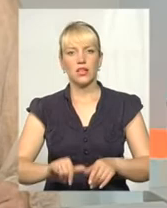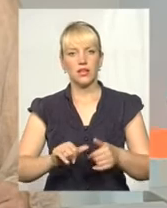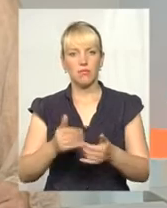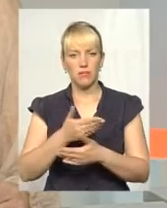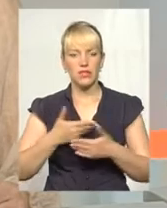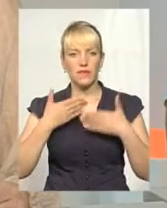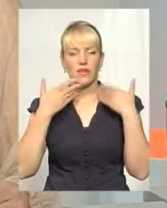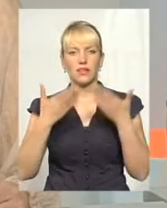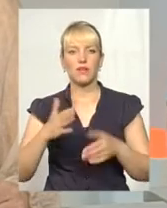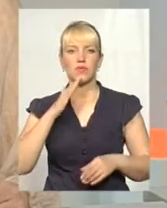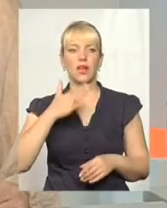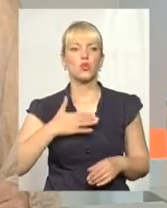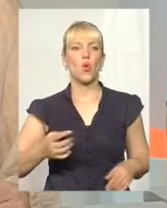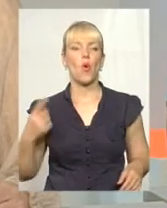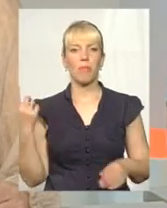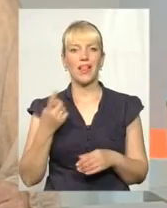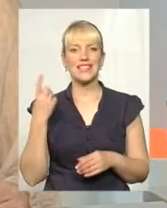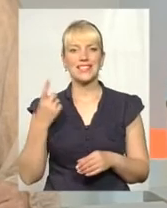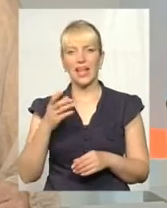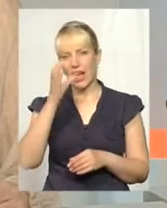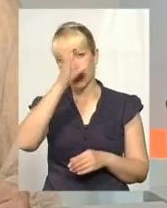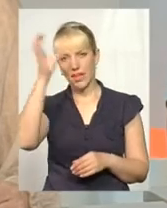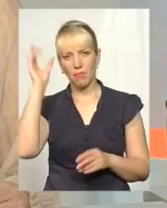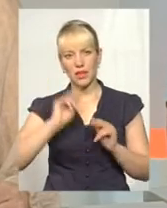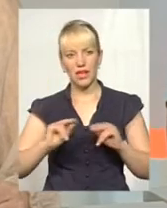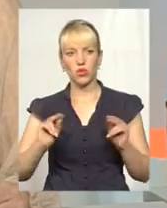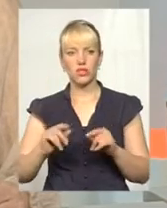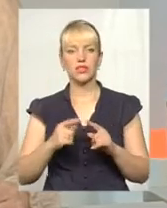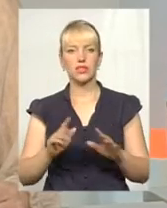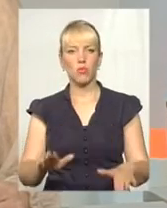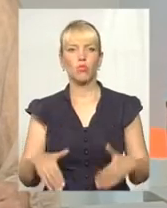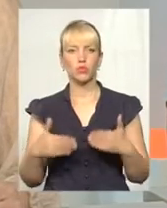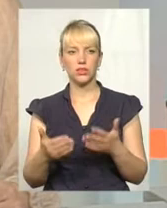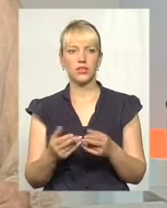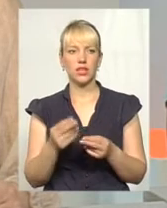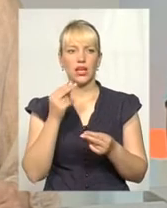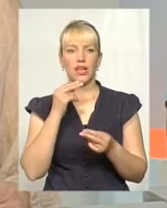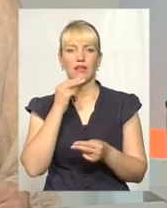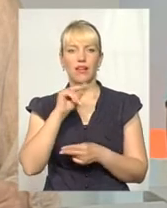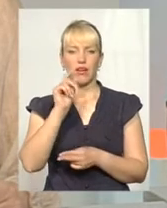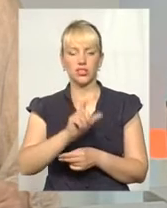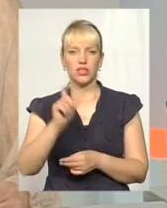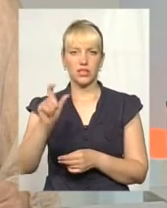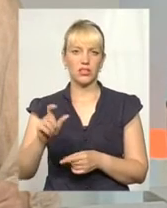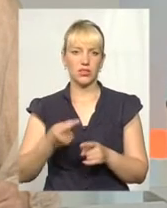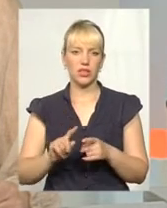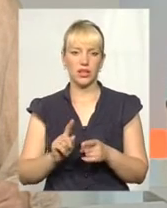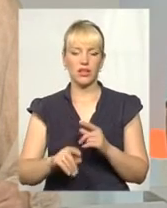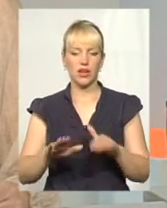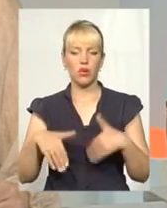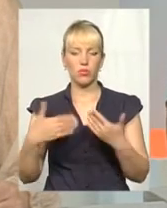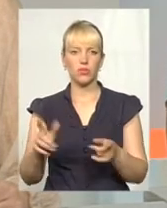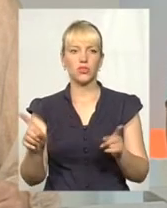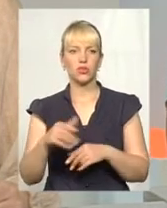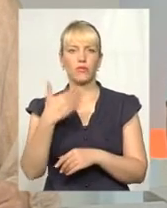до нашого обласного академіку педагогічної з пропозицією кращих випускників рекомендувати для того, аби ми так